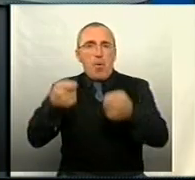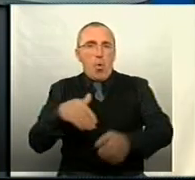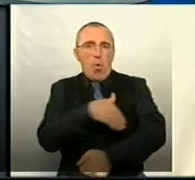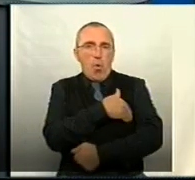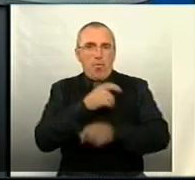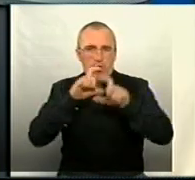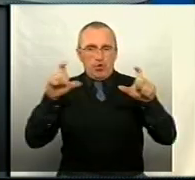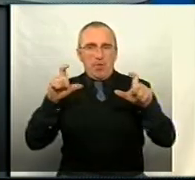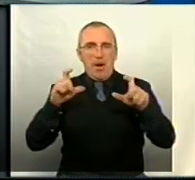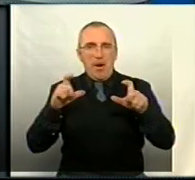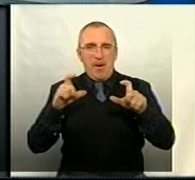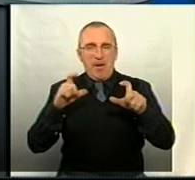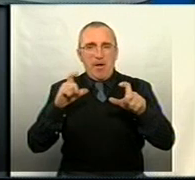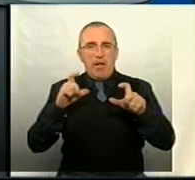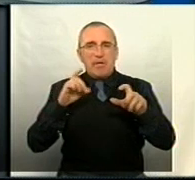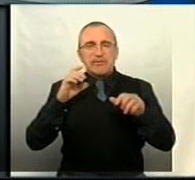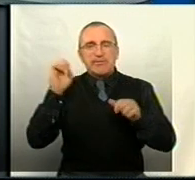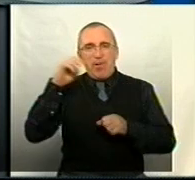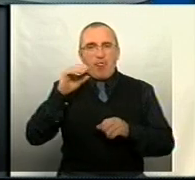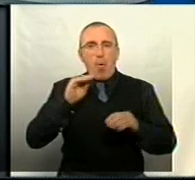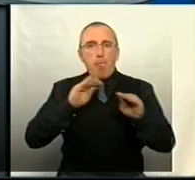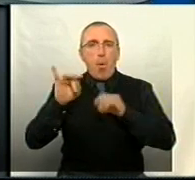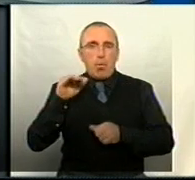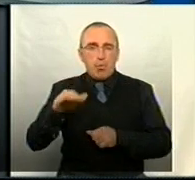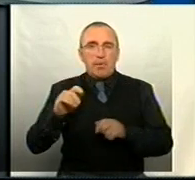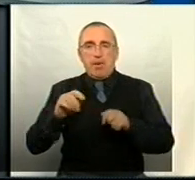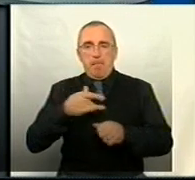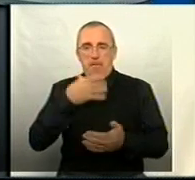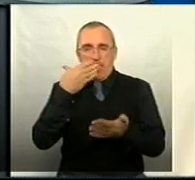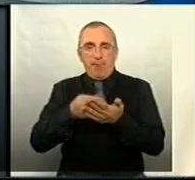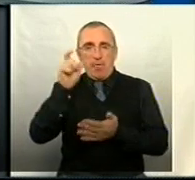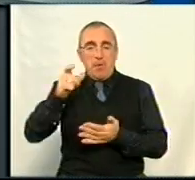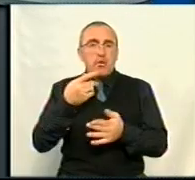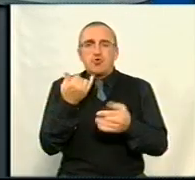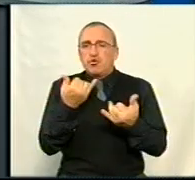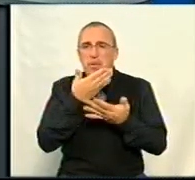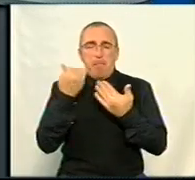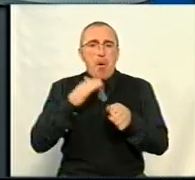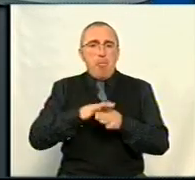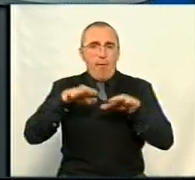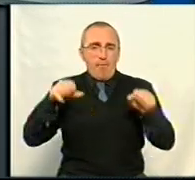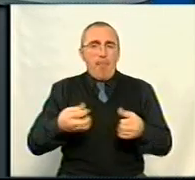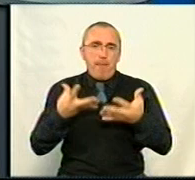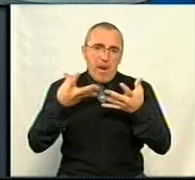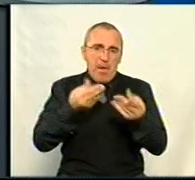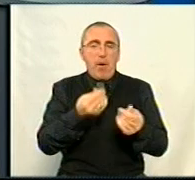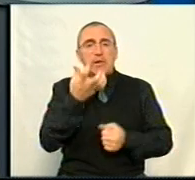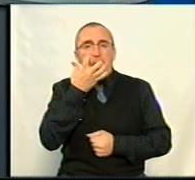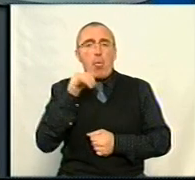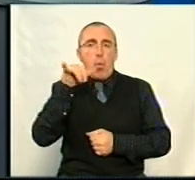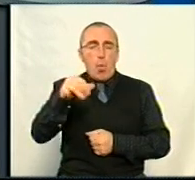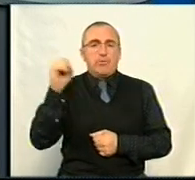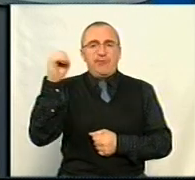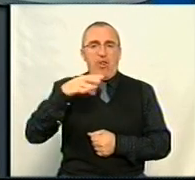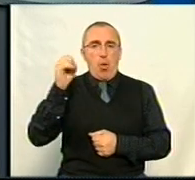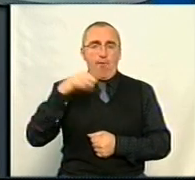частки майна, Світловодськ побут, у приватні руки. Відповідно, місто сьогодні не має повноважень, якимось чином впливати на тепло у